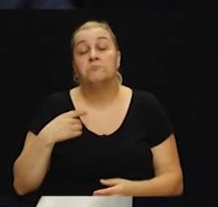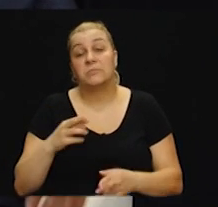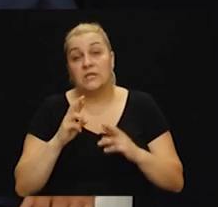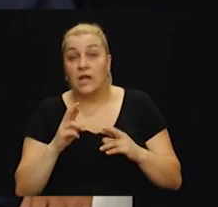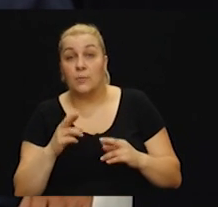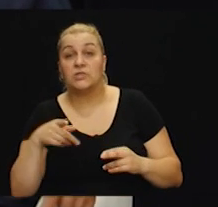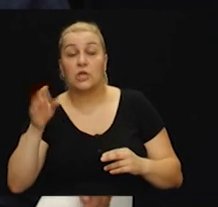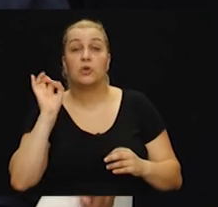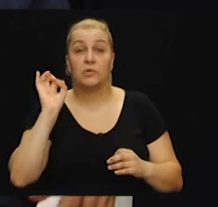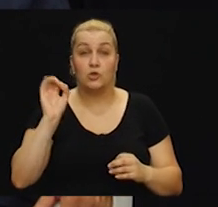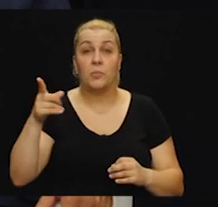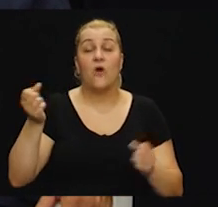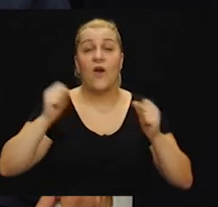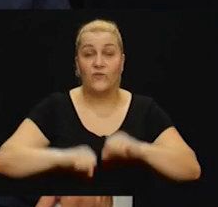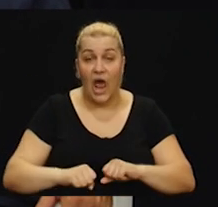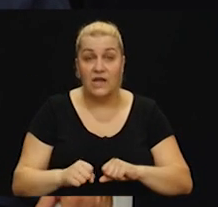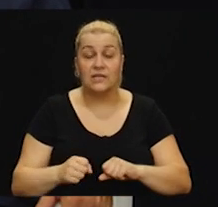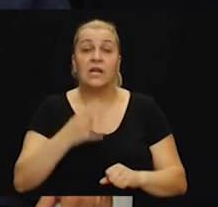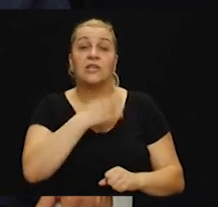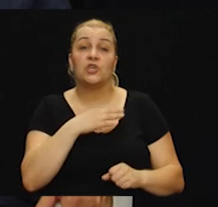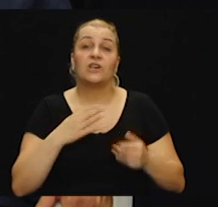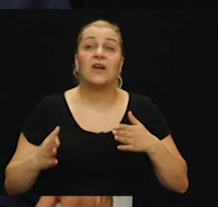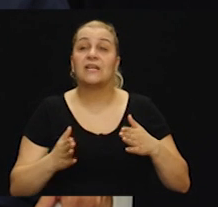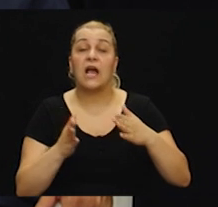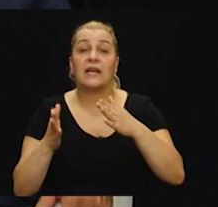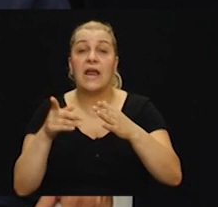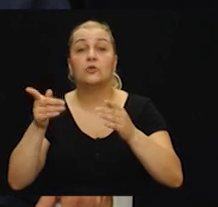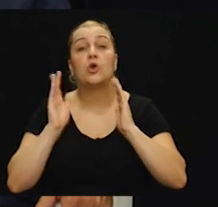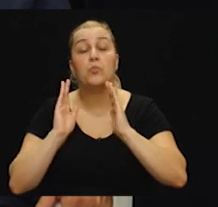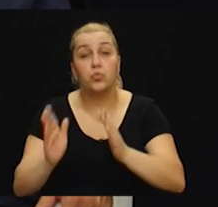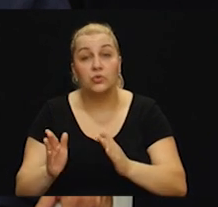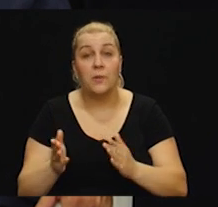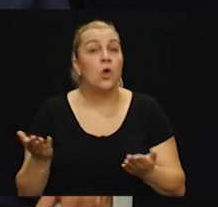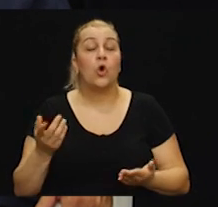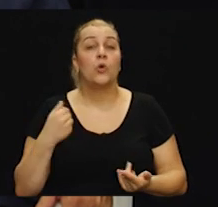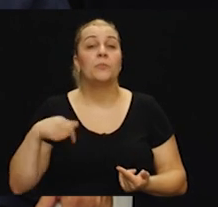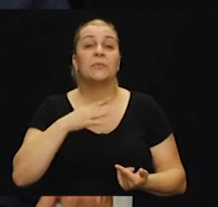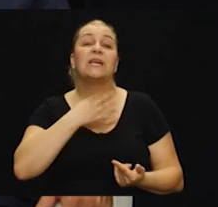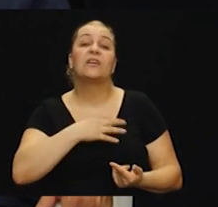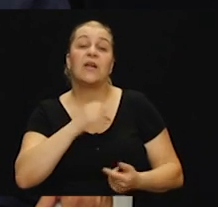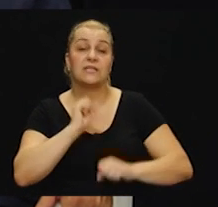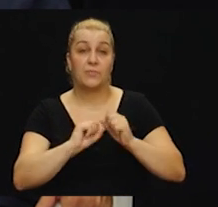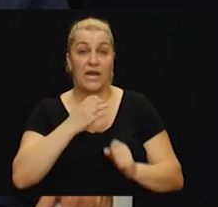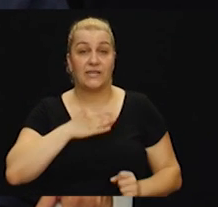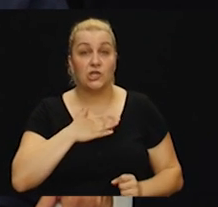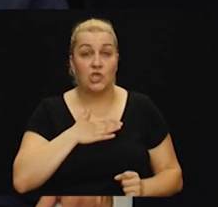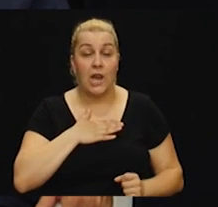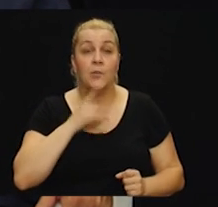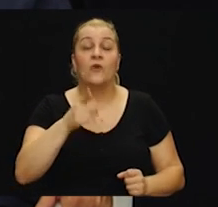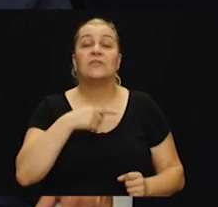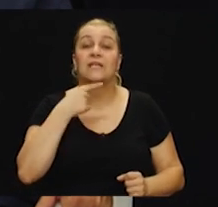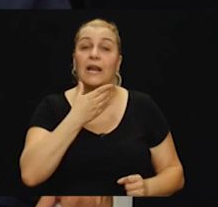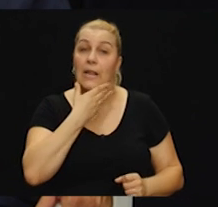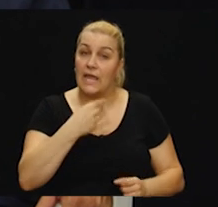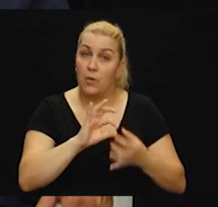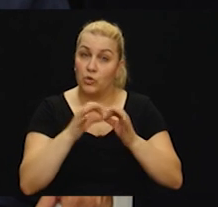se konstituirati ta vlast, da će napokon Hrvatska krenuti onim putom koji bi mi hrvatski branitelji želi. I rekli se jednu lijepu